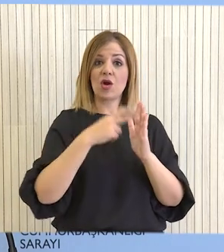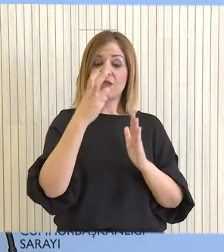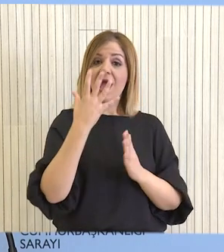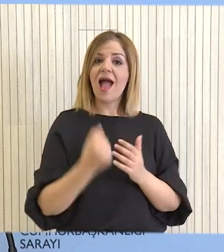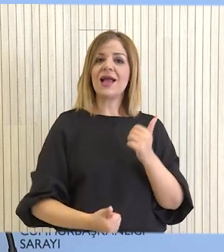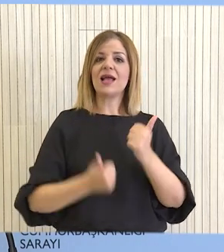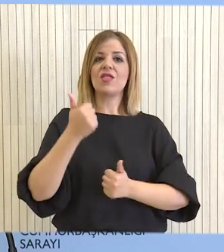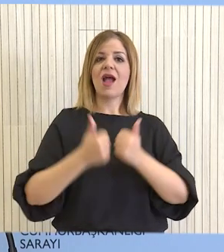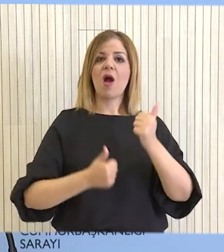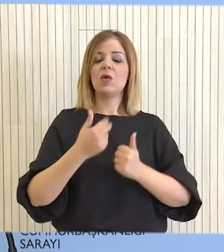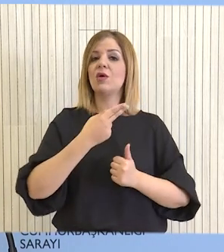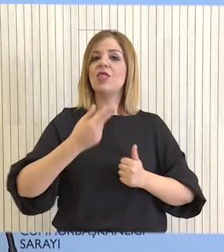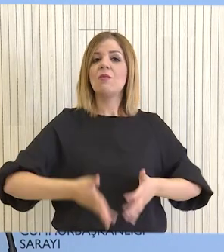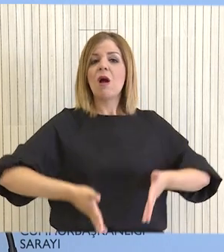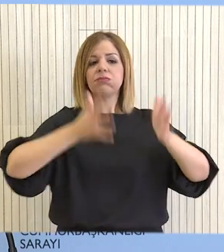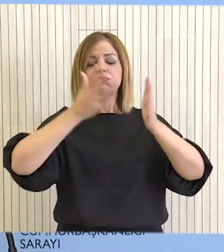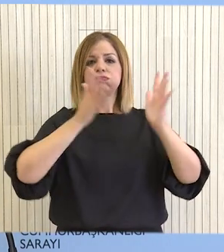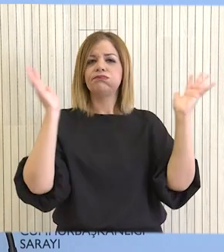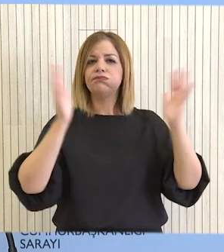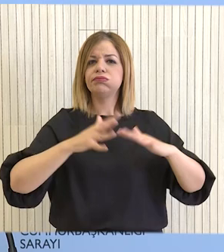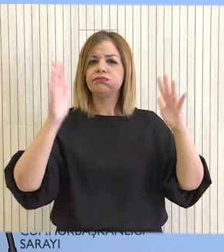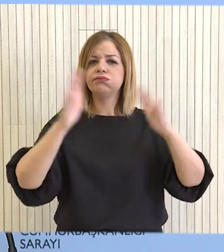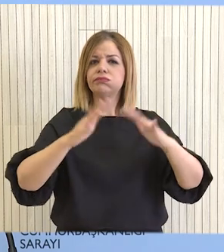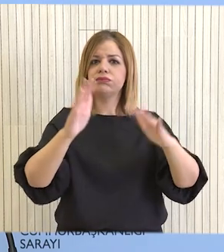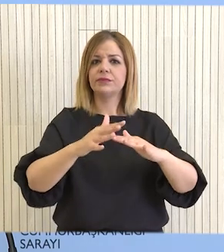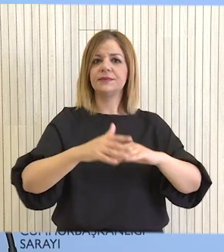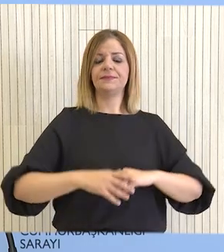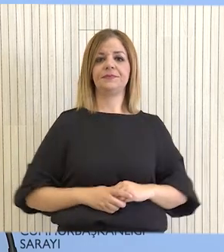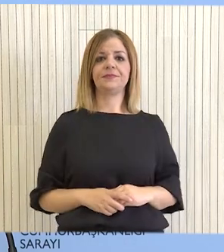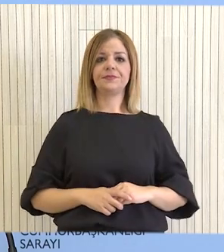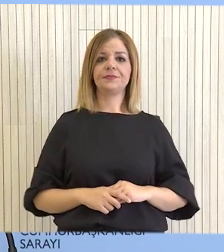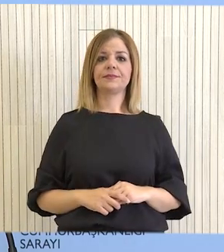διαγωνισμός για την κατεδάφηση των επόμενων πολυκατοικιών που έχουν εκκαινωθεί.